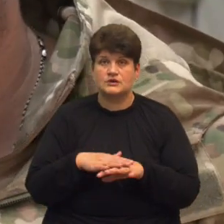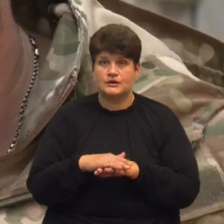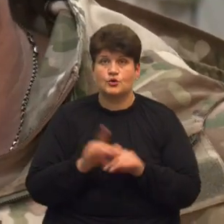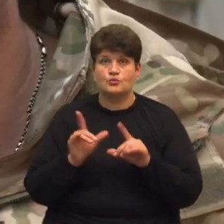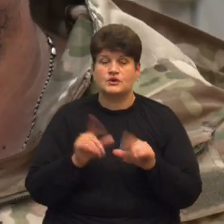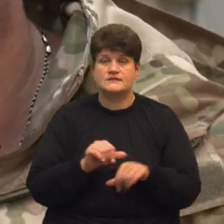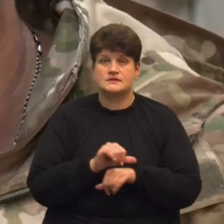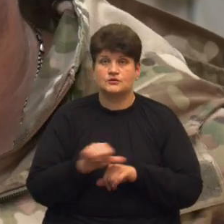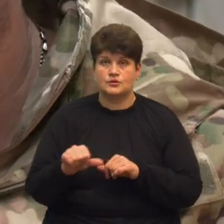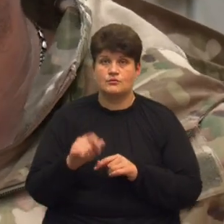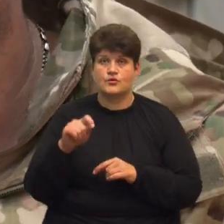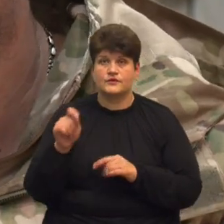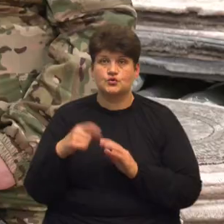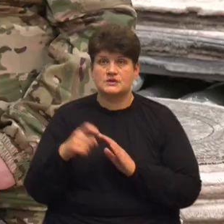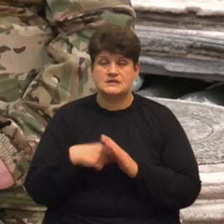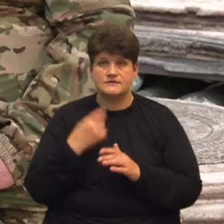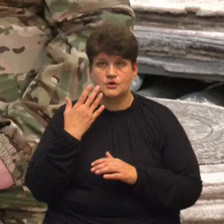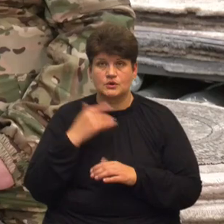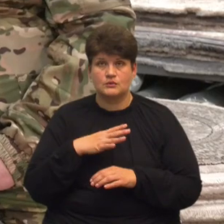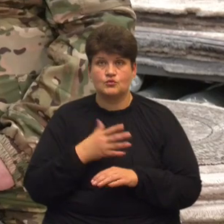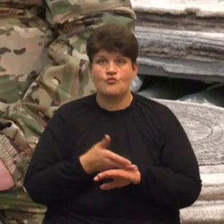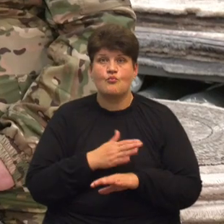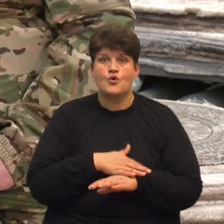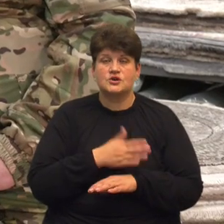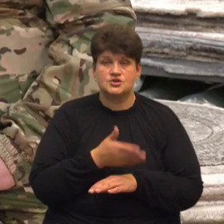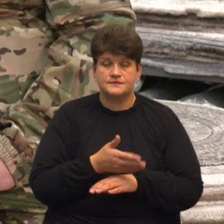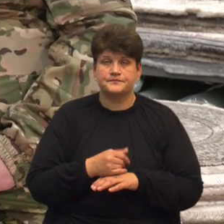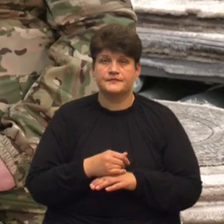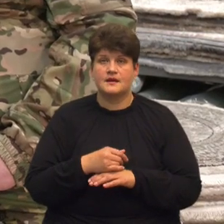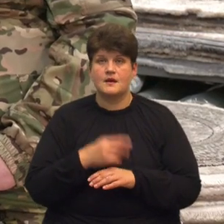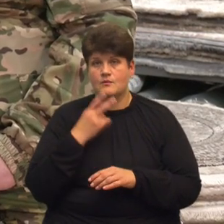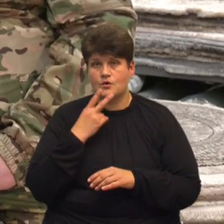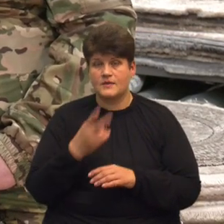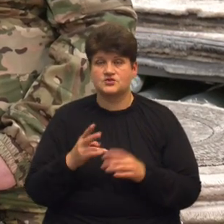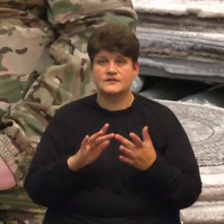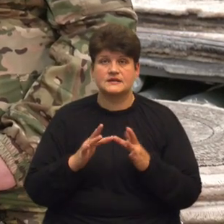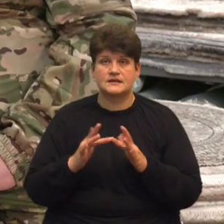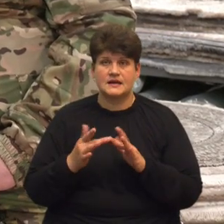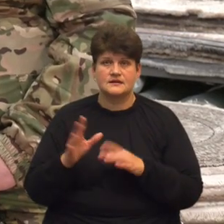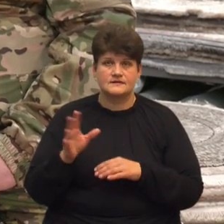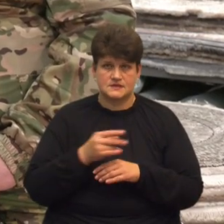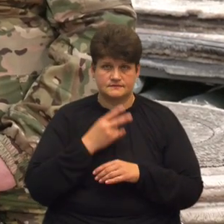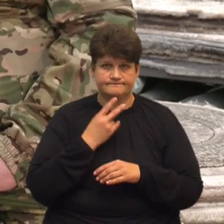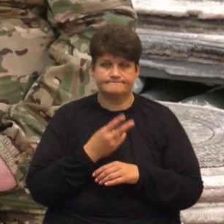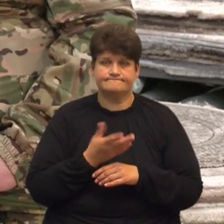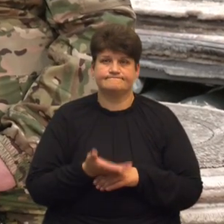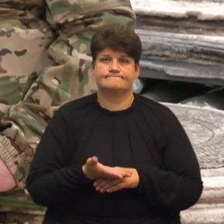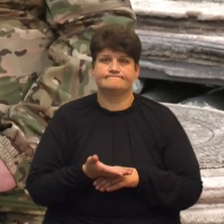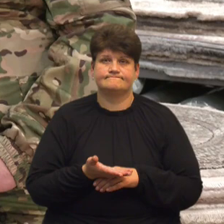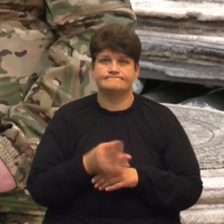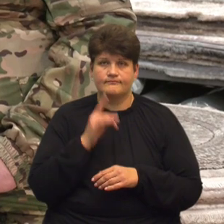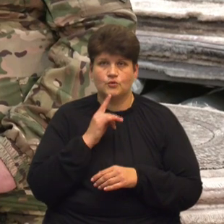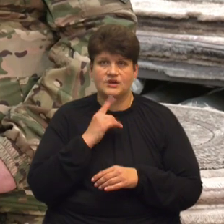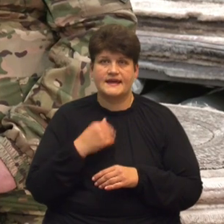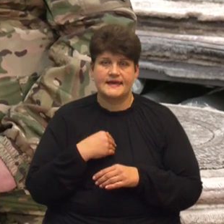Про війну дізнався, коли був у Польщі Я сам побачив інтернет, все показав Поки я